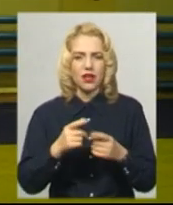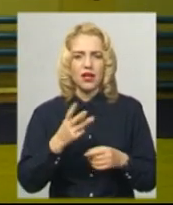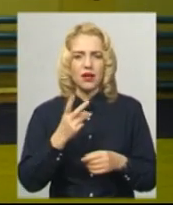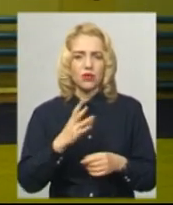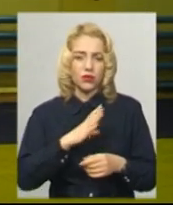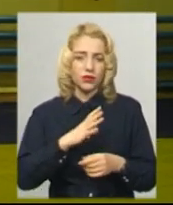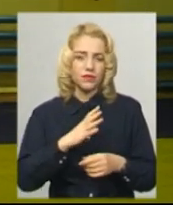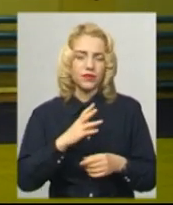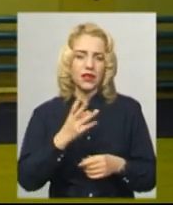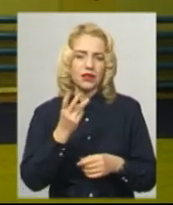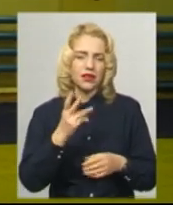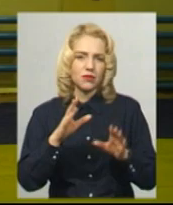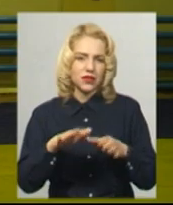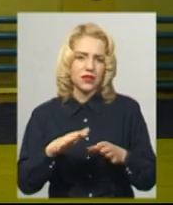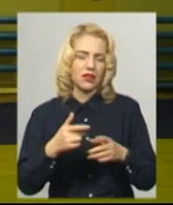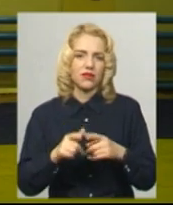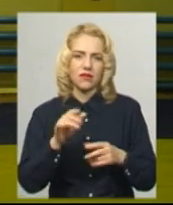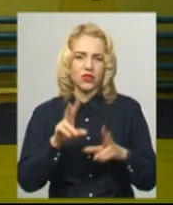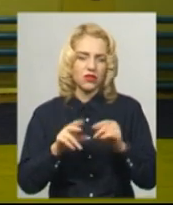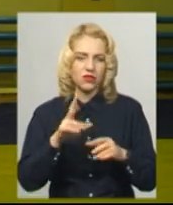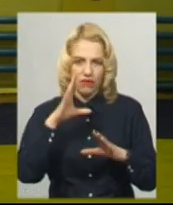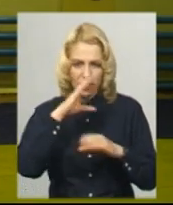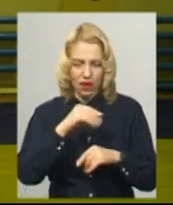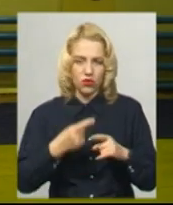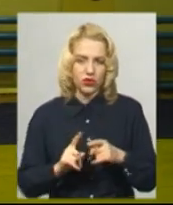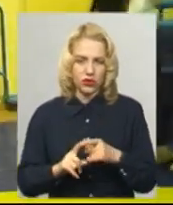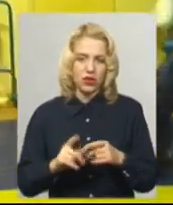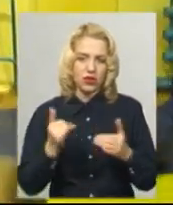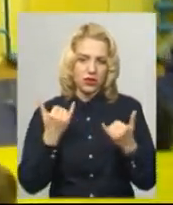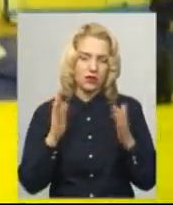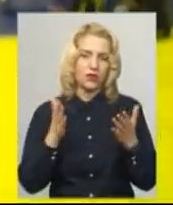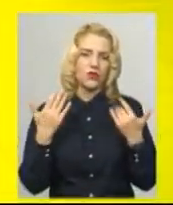Тому цей сезон був закрито дуже вдало і зараз йде певний відпочинок.